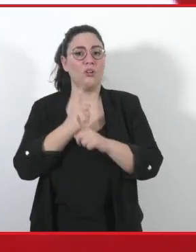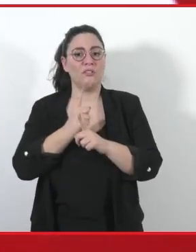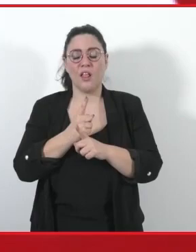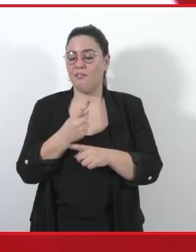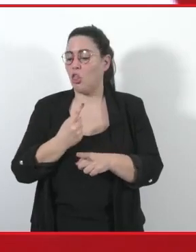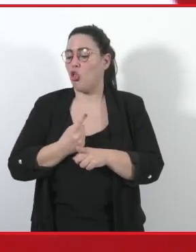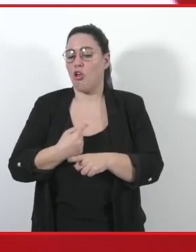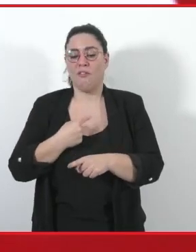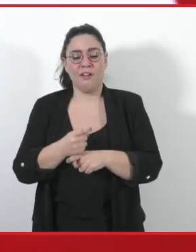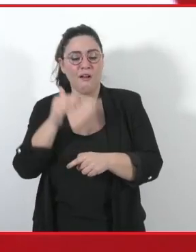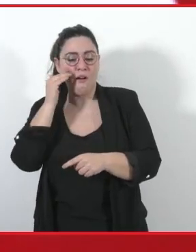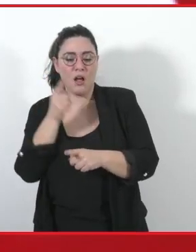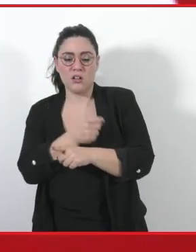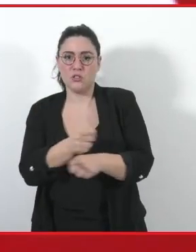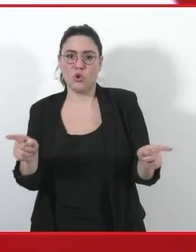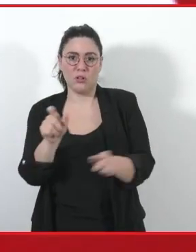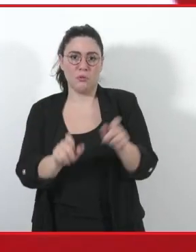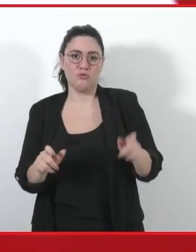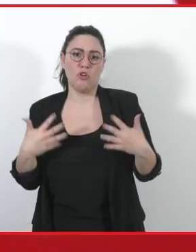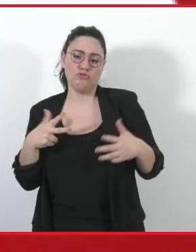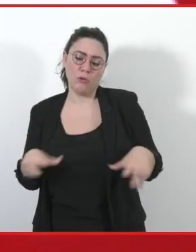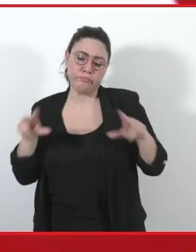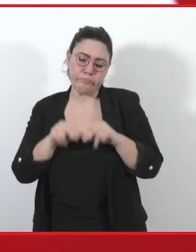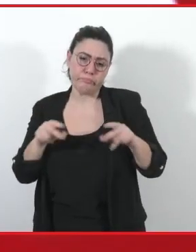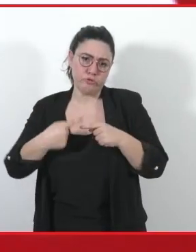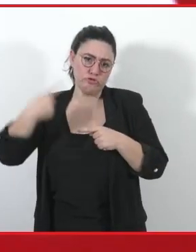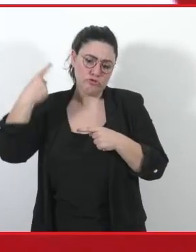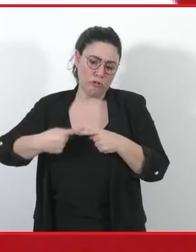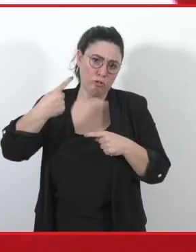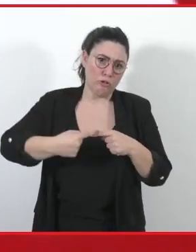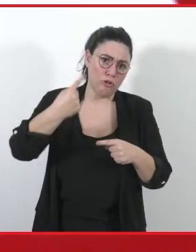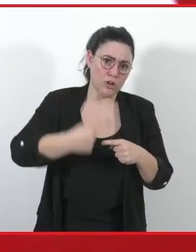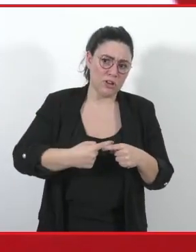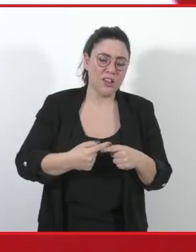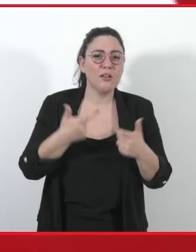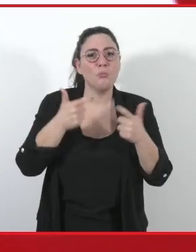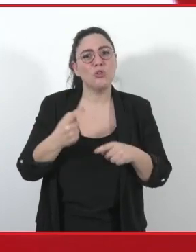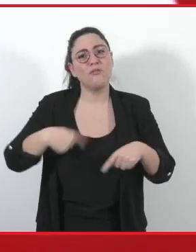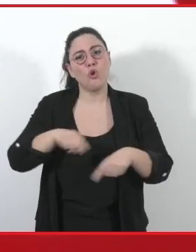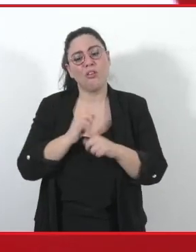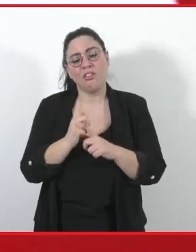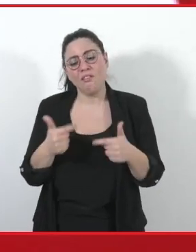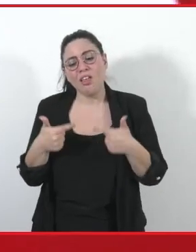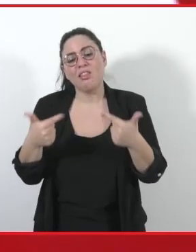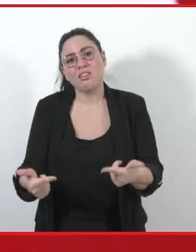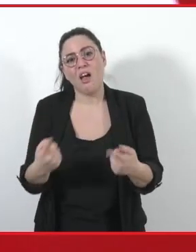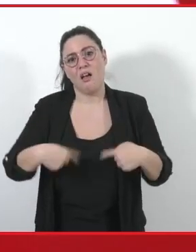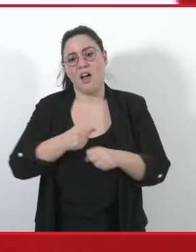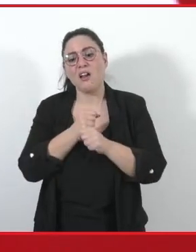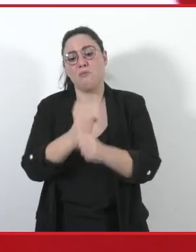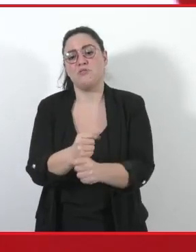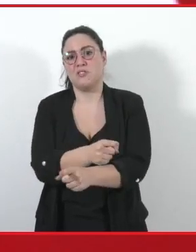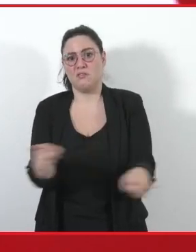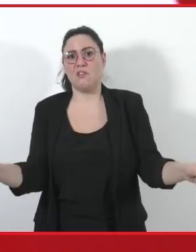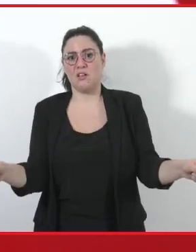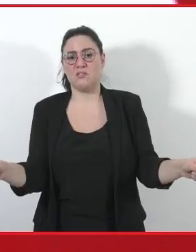detto molto in questi giorni, per comprenderne i bisogni e soprattutto per restituire loro la voce e la convinzione che